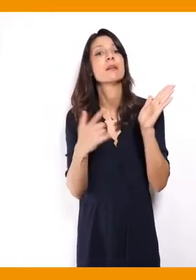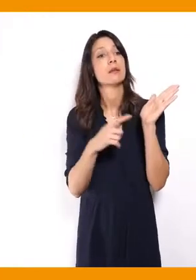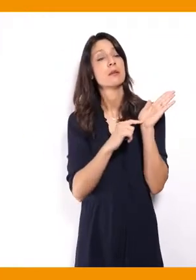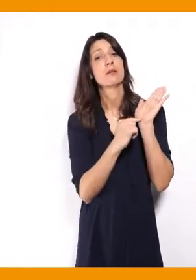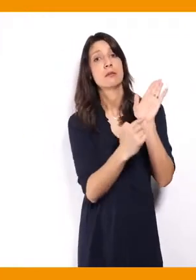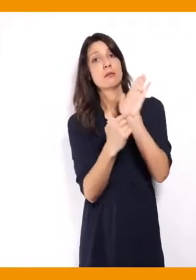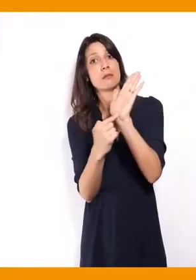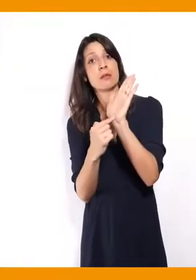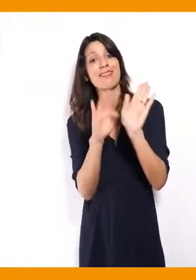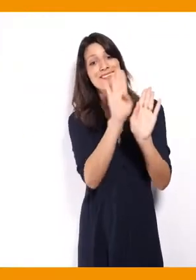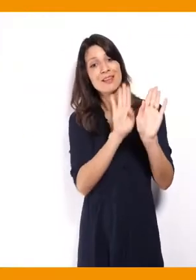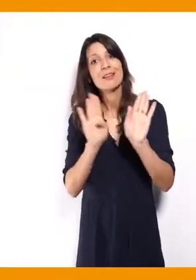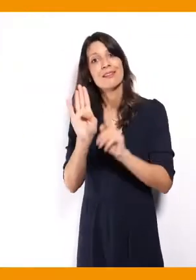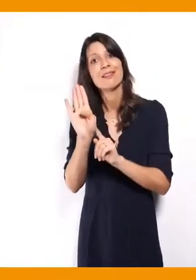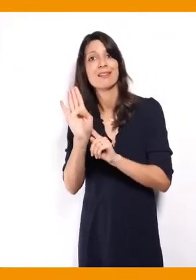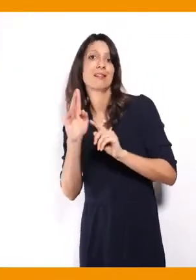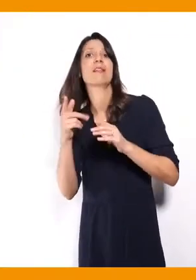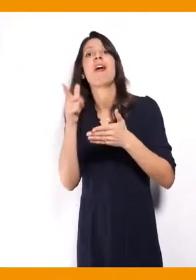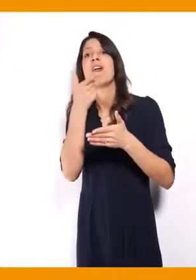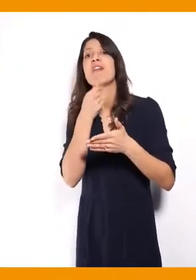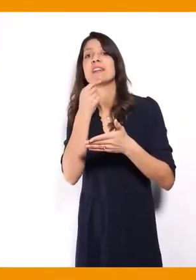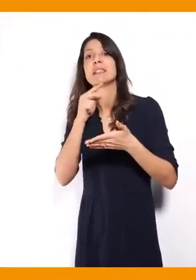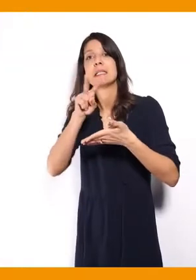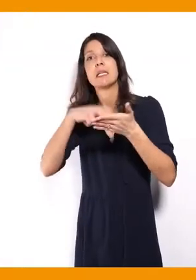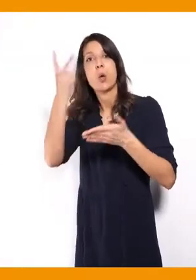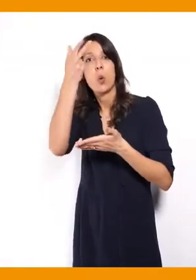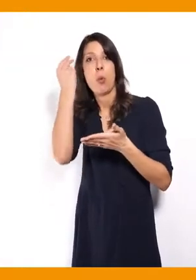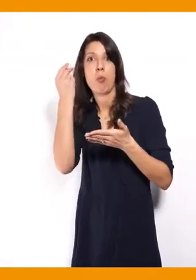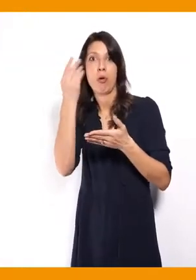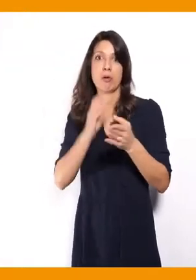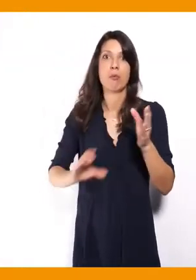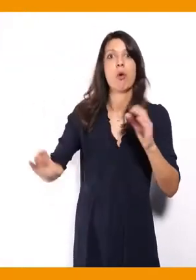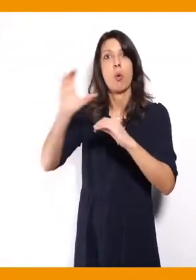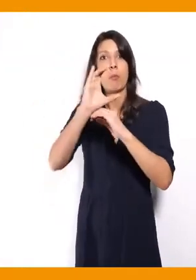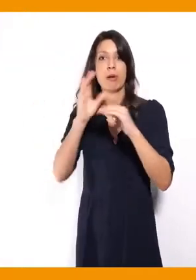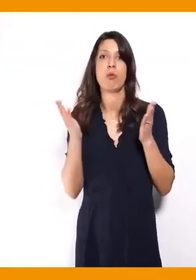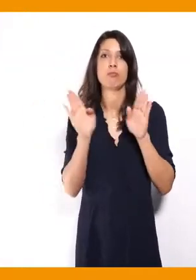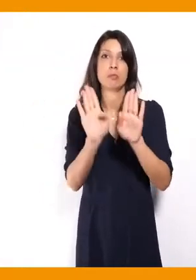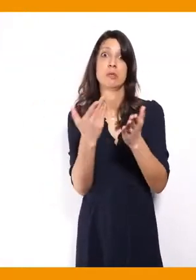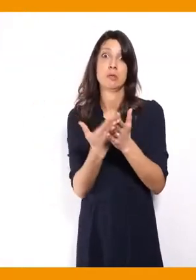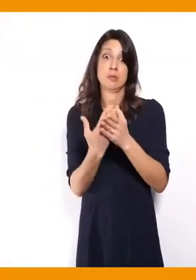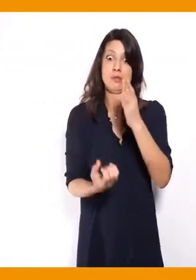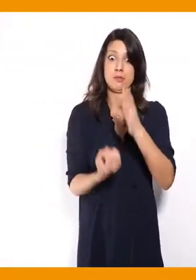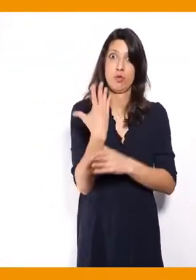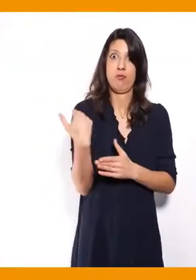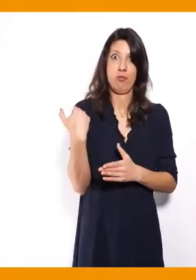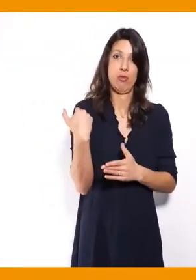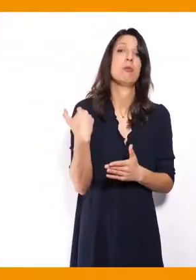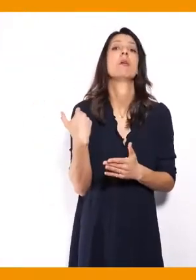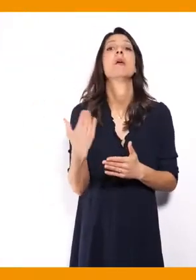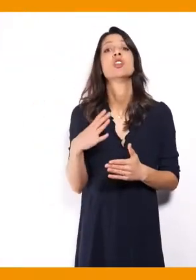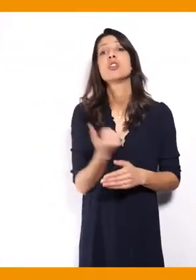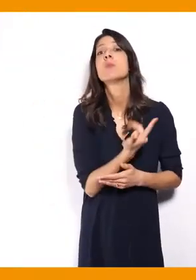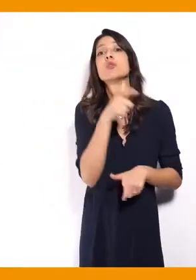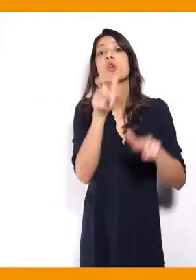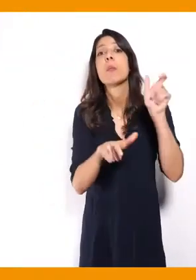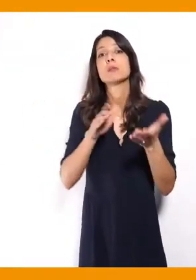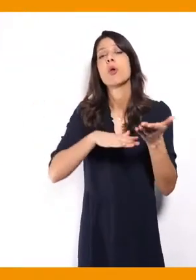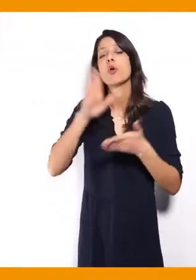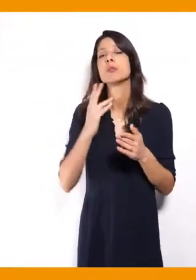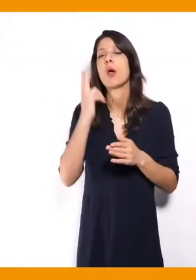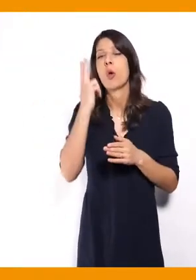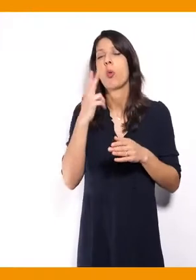audio qui était déjà en bégage. Donc ça,'est vraiment une avancée. On va le voir, il y a déjà quelques candidats qui ont commencé.